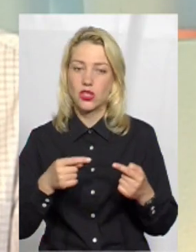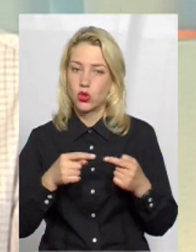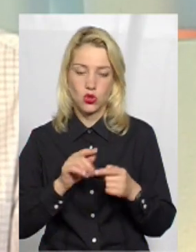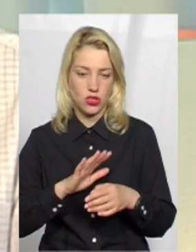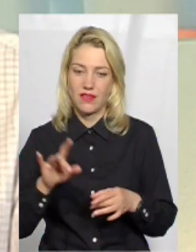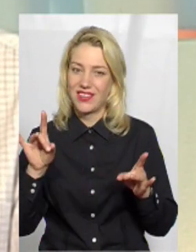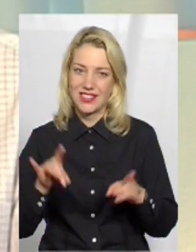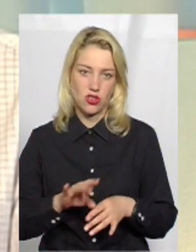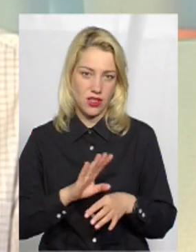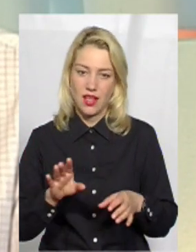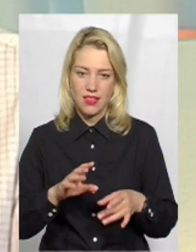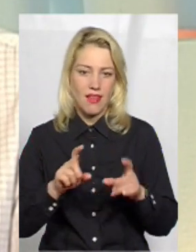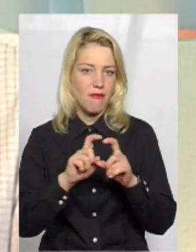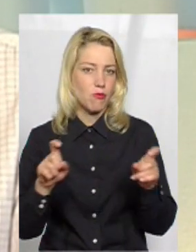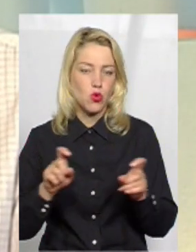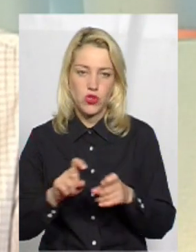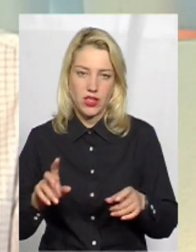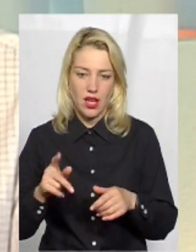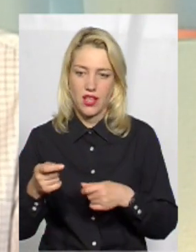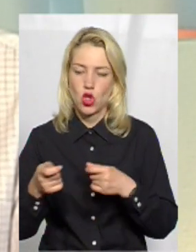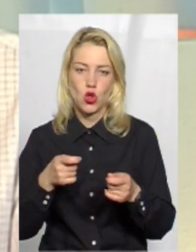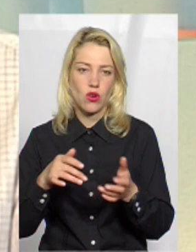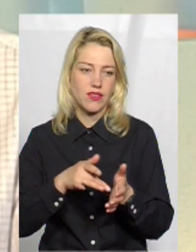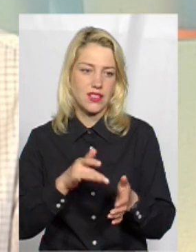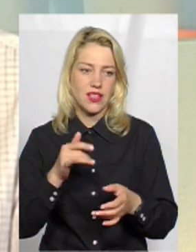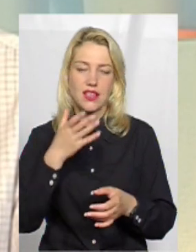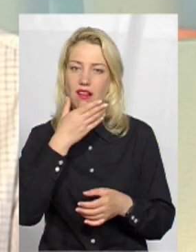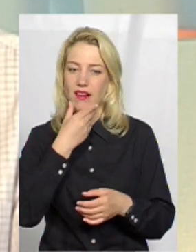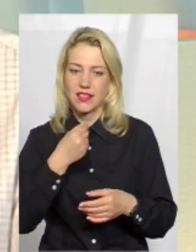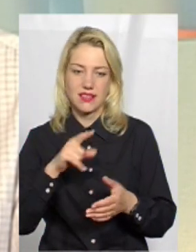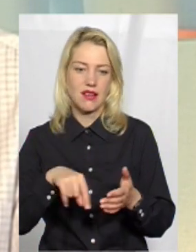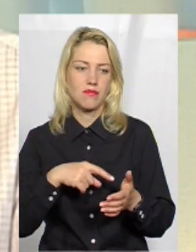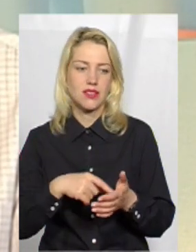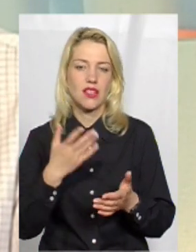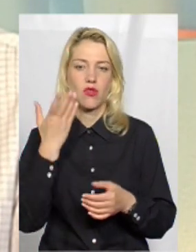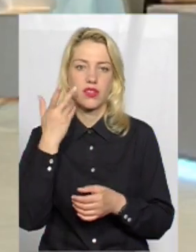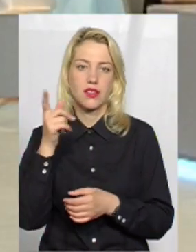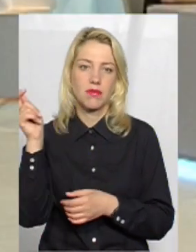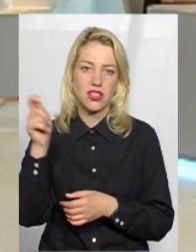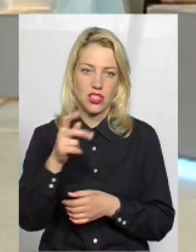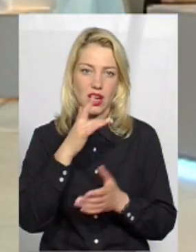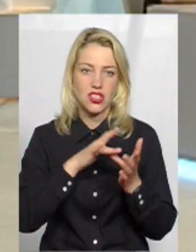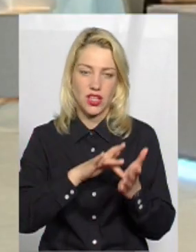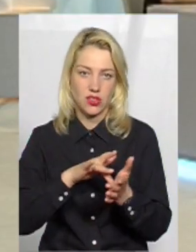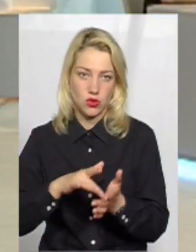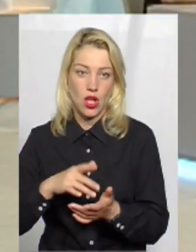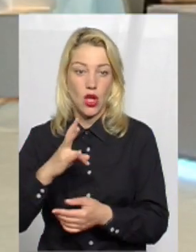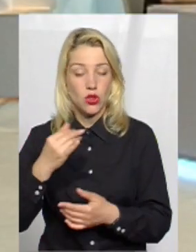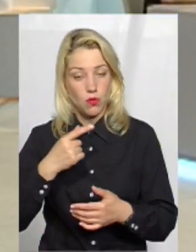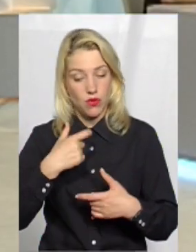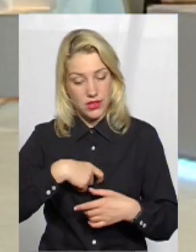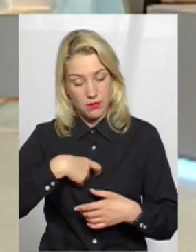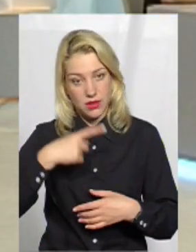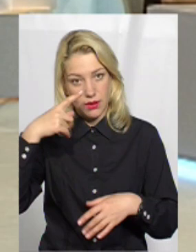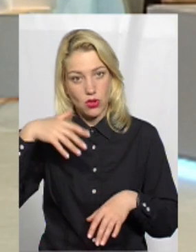ресторанах, і не в бутіках, і не в торгових центрах краса міста, в які ти приїздиш на щось дивитися. Ну, але зрештою, ти повинен для себе